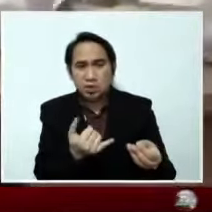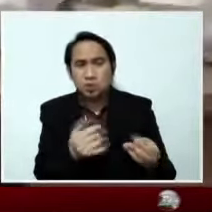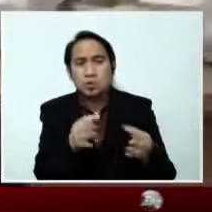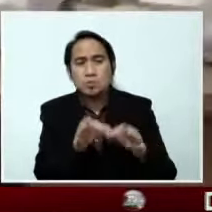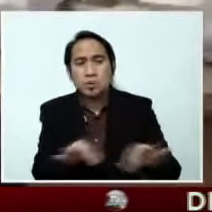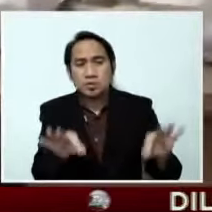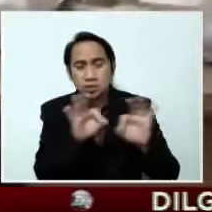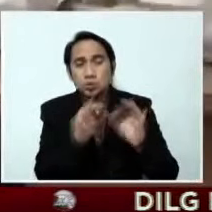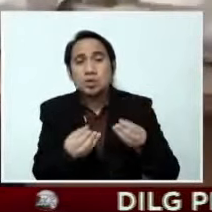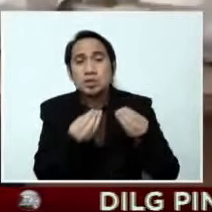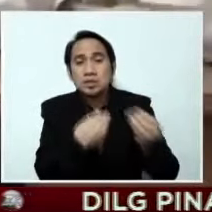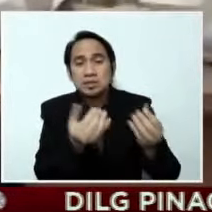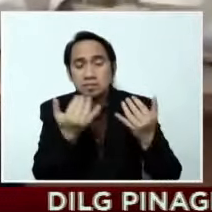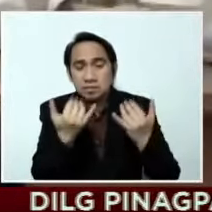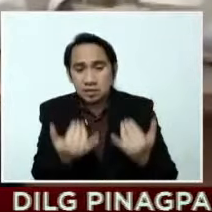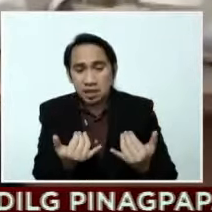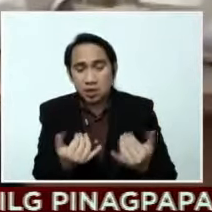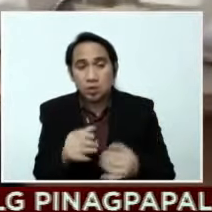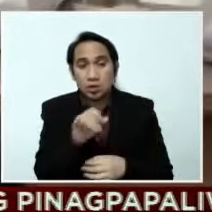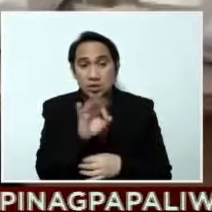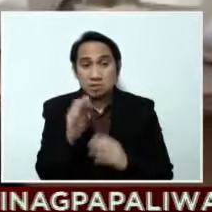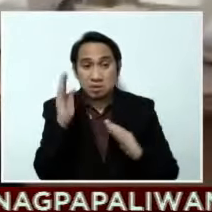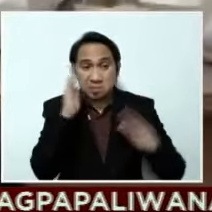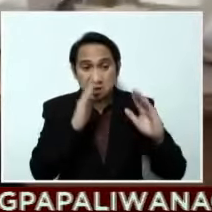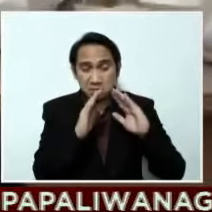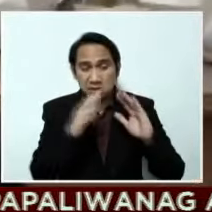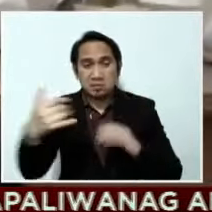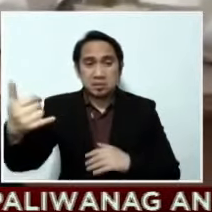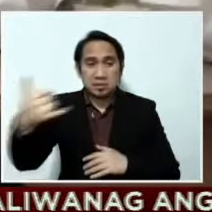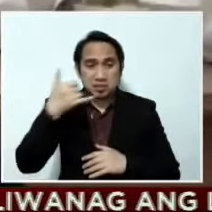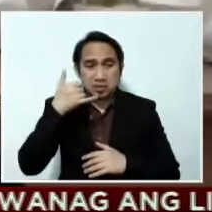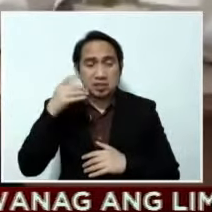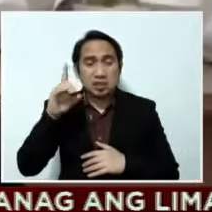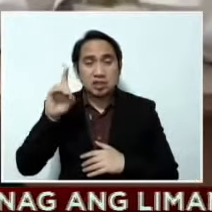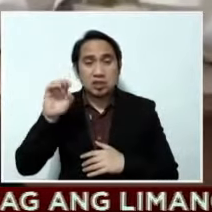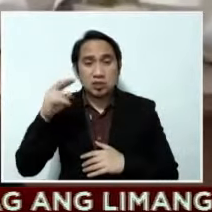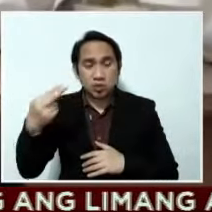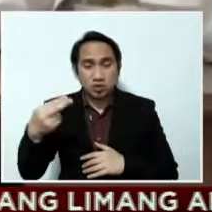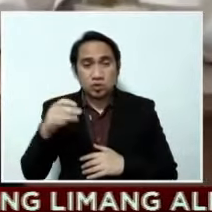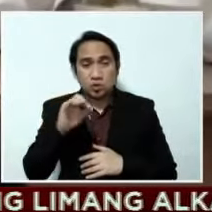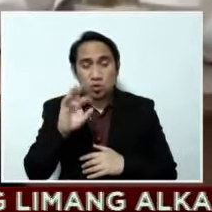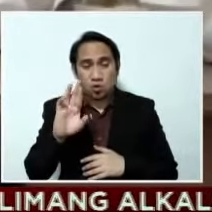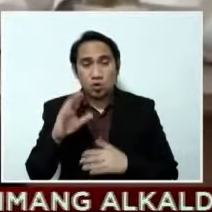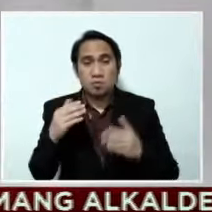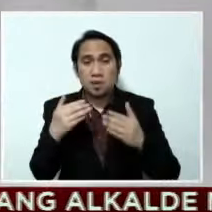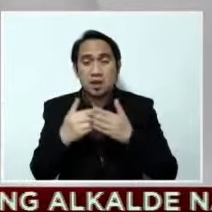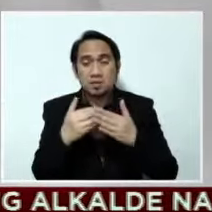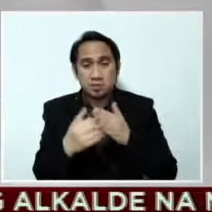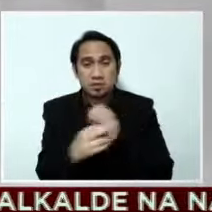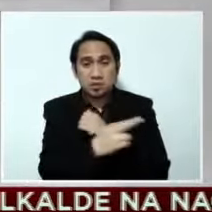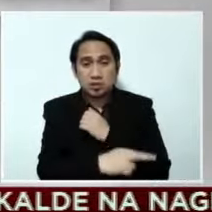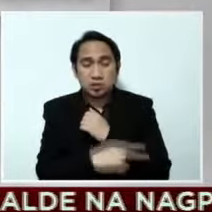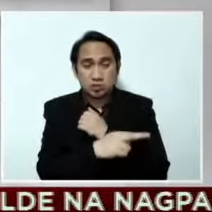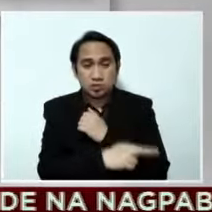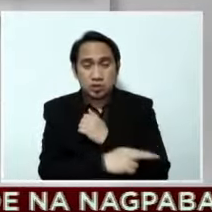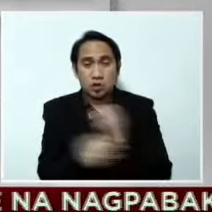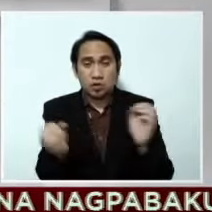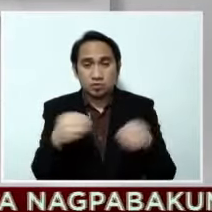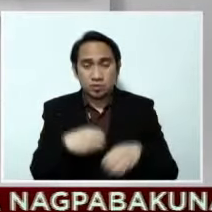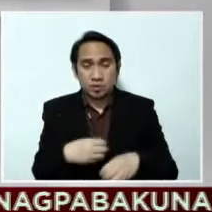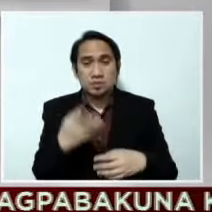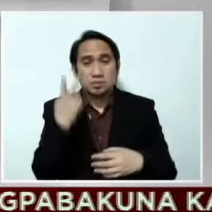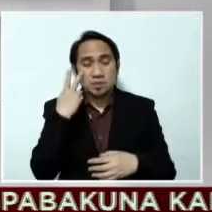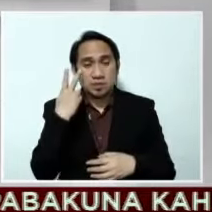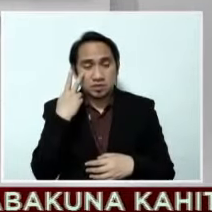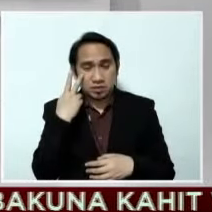sa ngayon. Maari po kayong tumawag sa DOH hotlines or even mas malapit ang DOH regional offices nyo. Pwede umanong tumawag sa